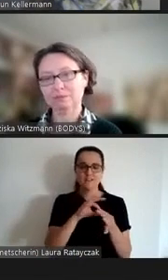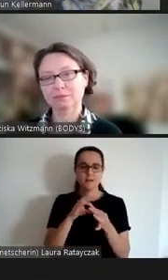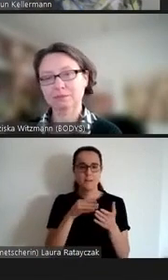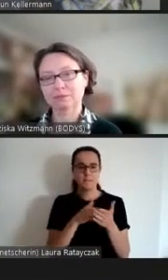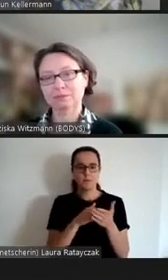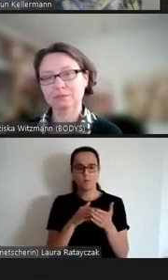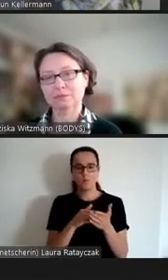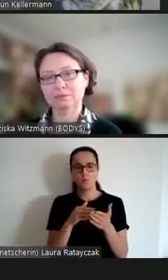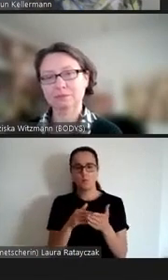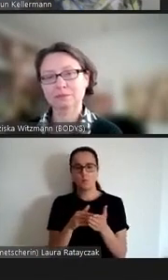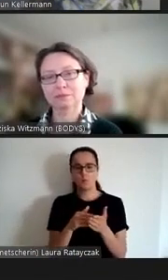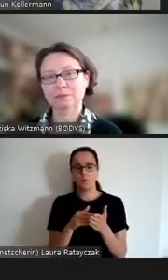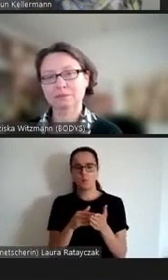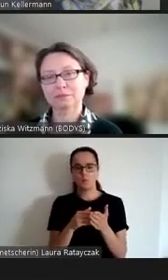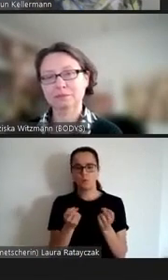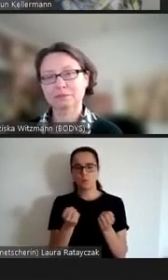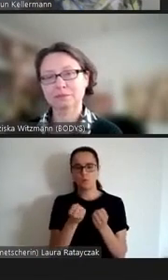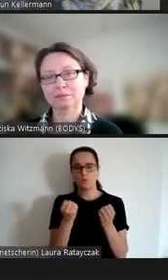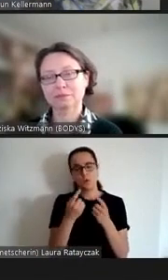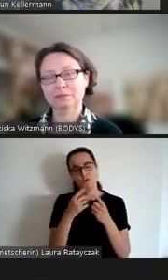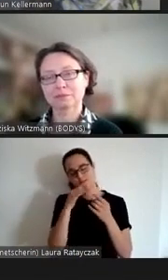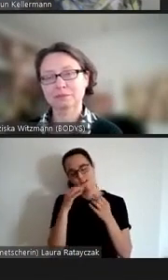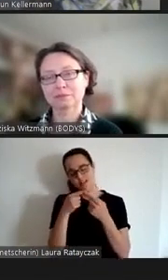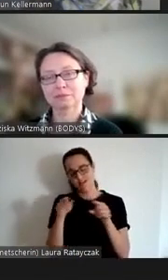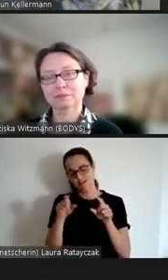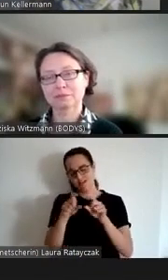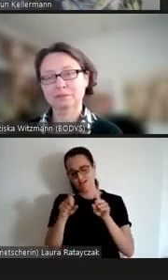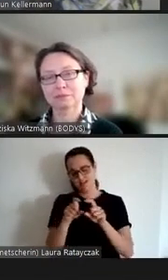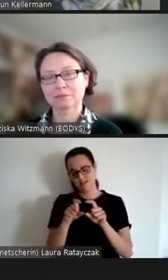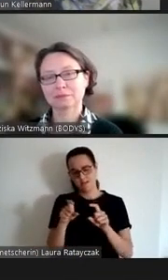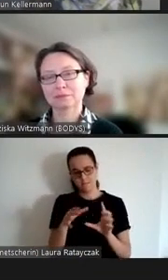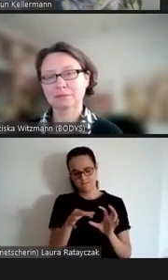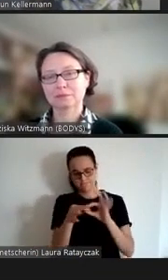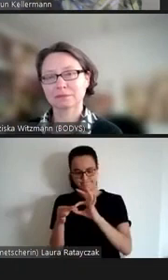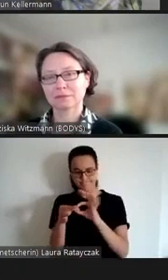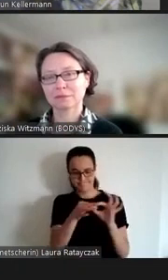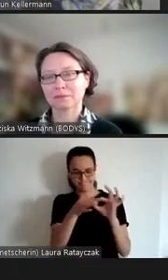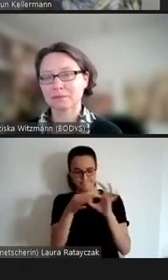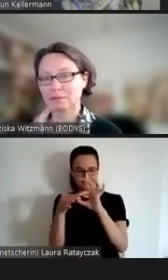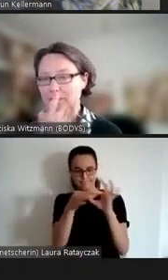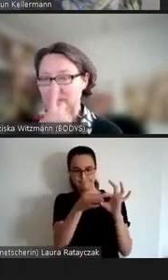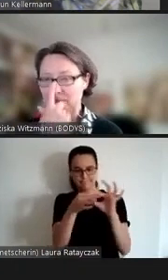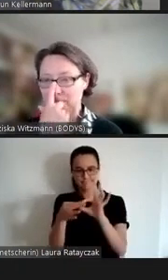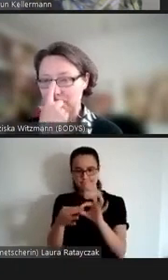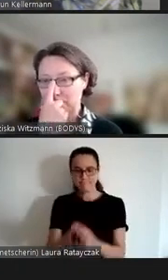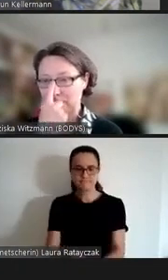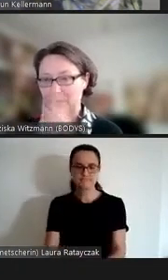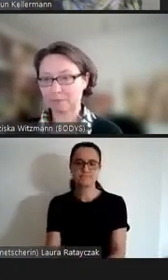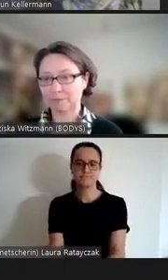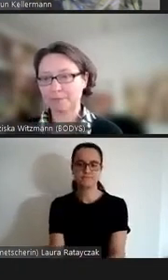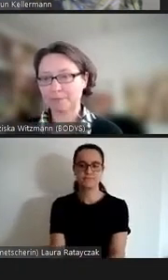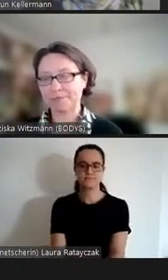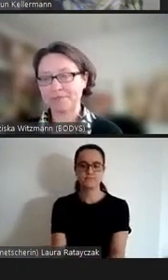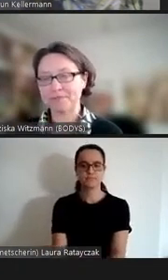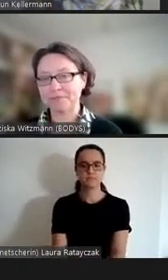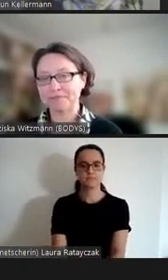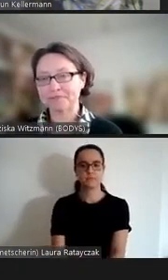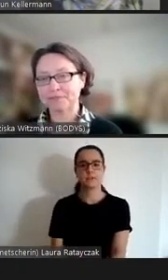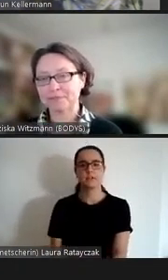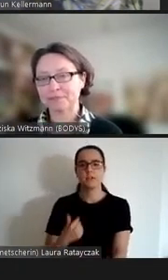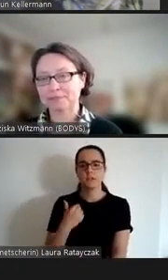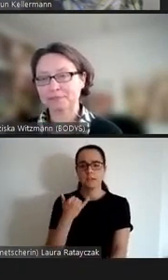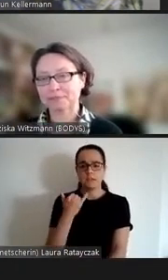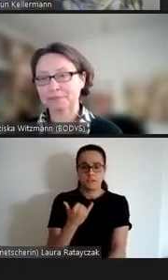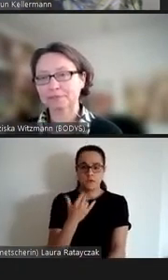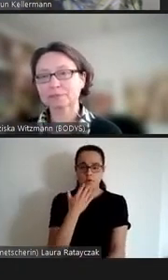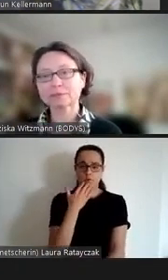Menge von anderen zusammenhängenden Fragen Ich möchte Ihnen noch ein